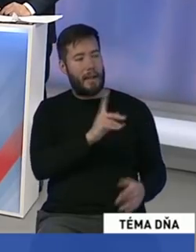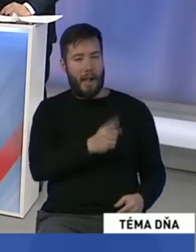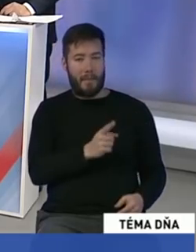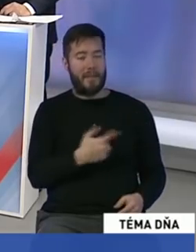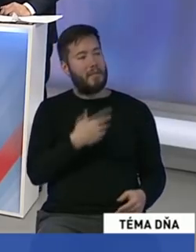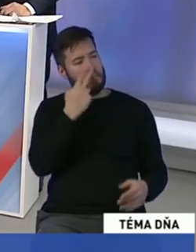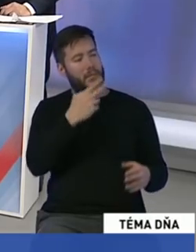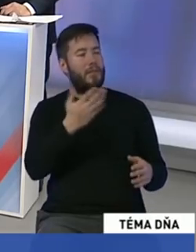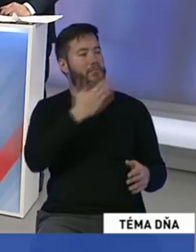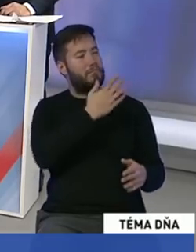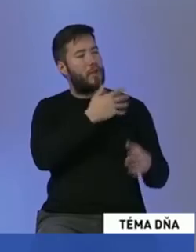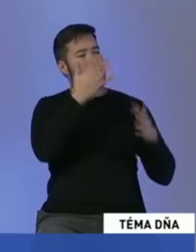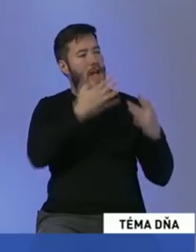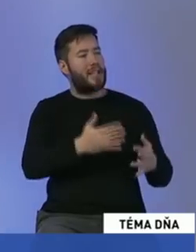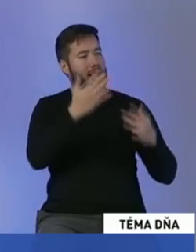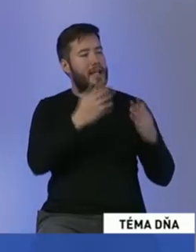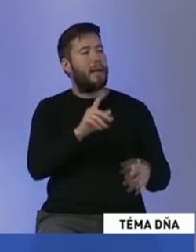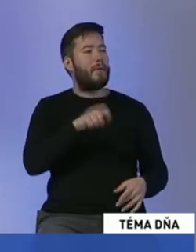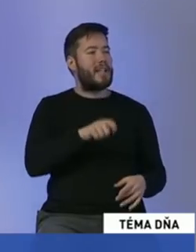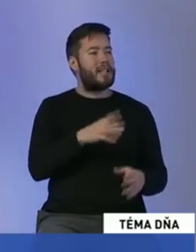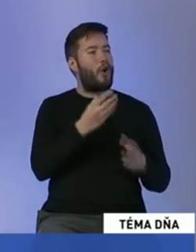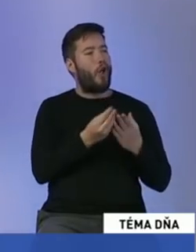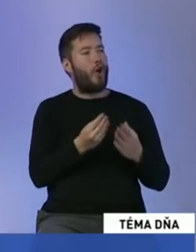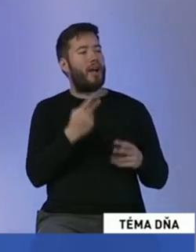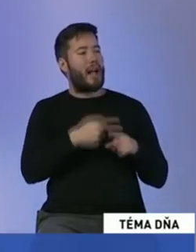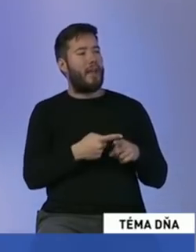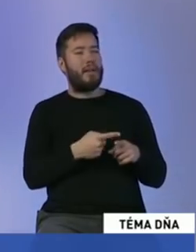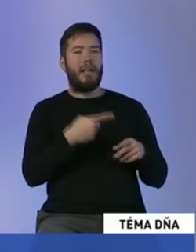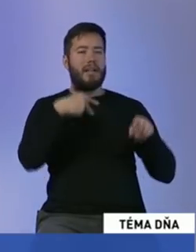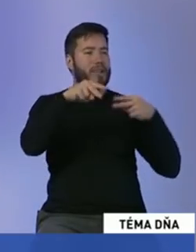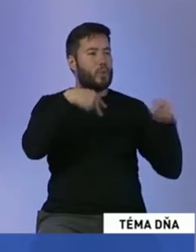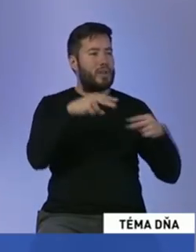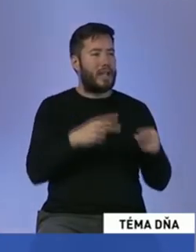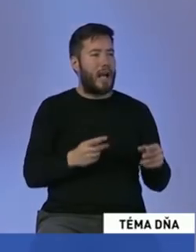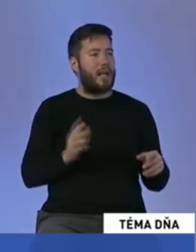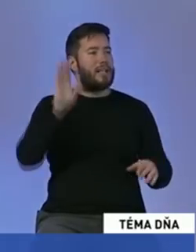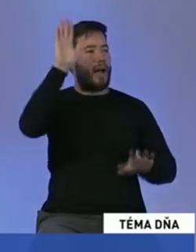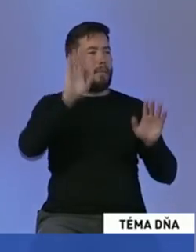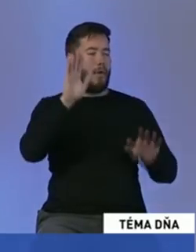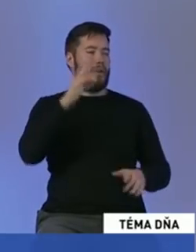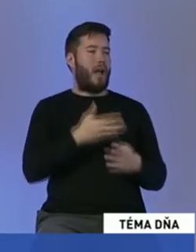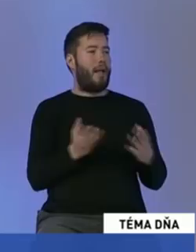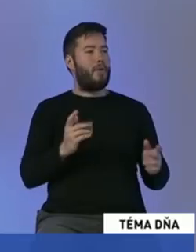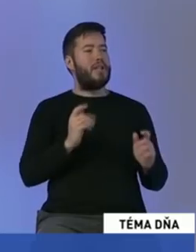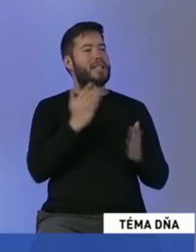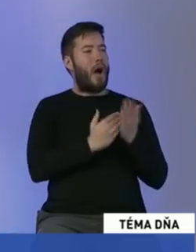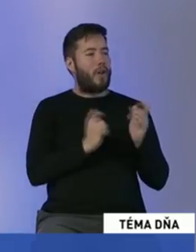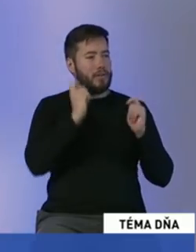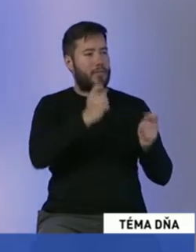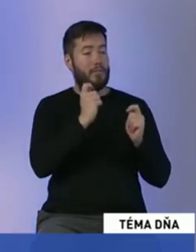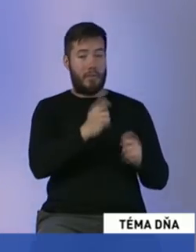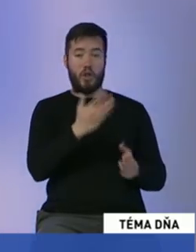poslanci napríklad prihlasujú do rozpravy alebo koľko zákonov predložili a niekedy tam naozaj svieti nula, že či toto je možno